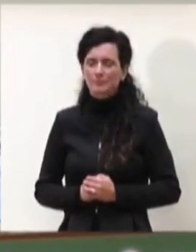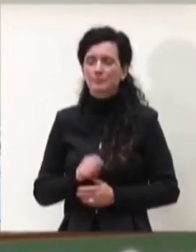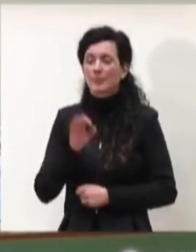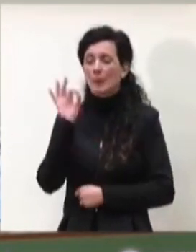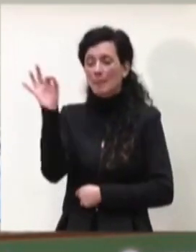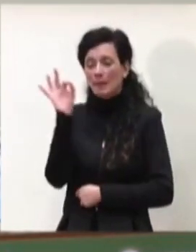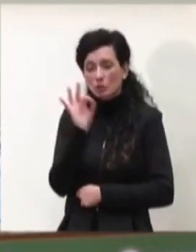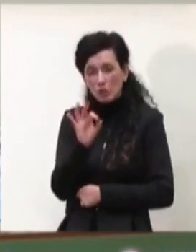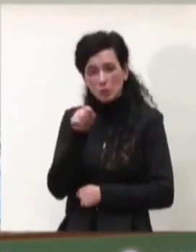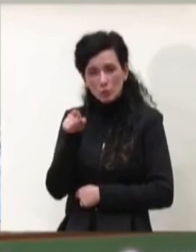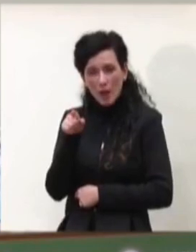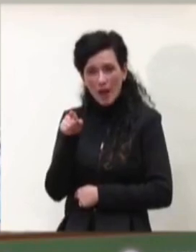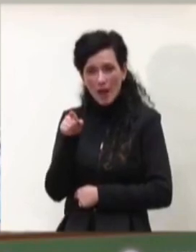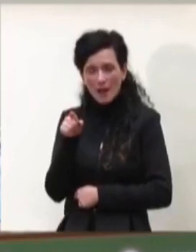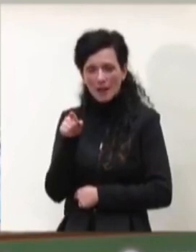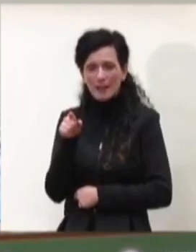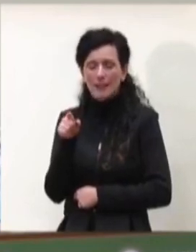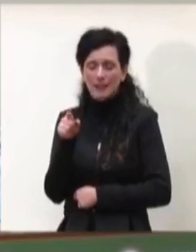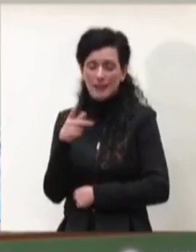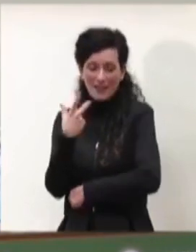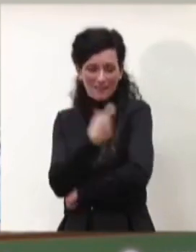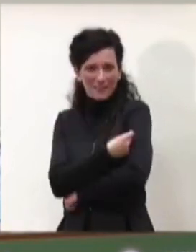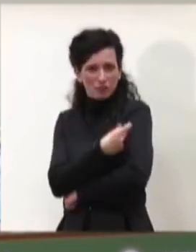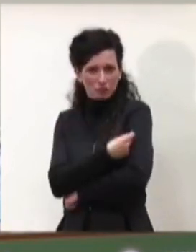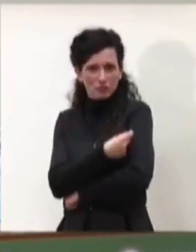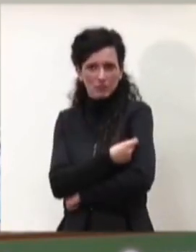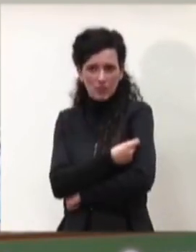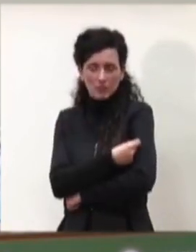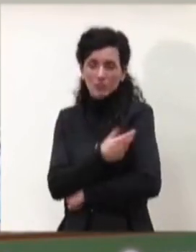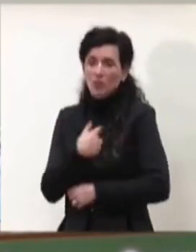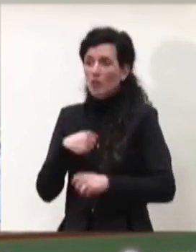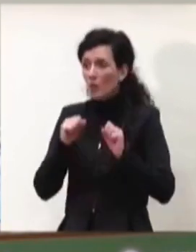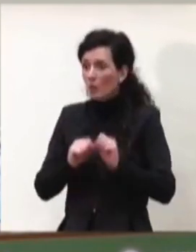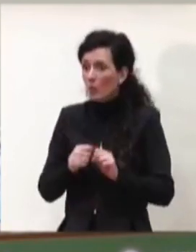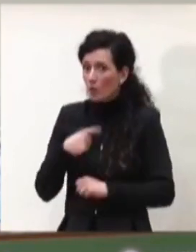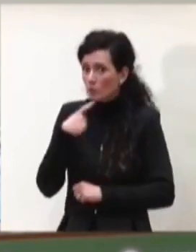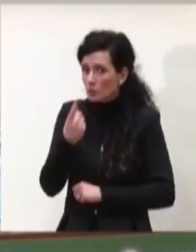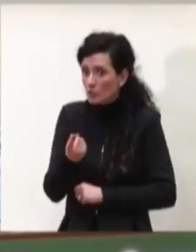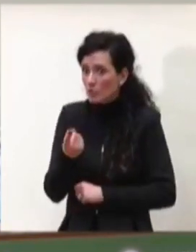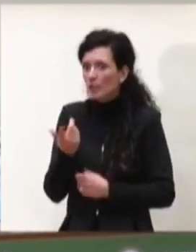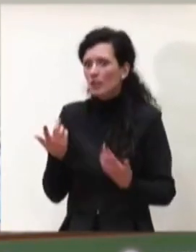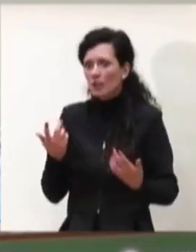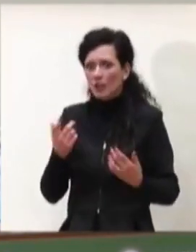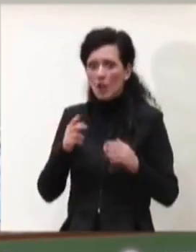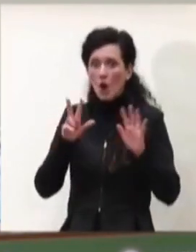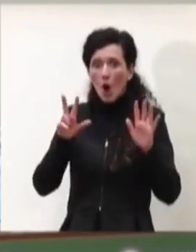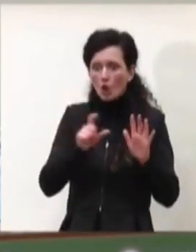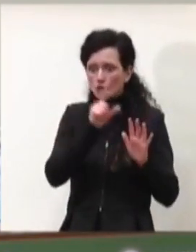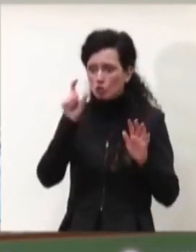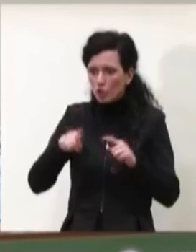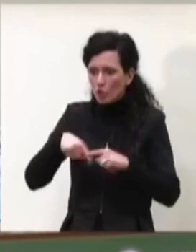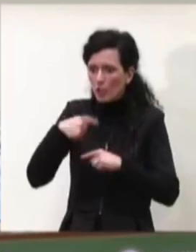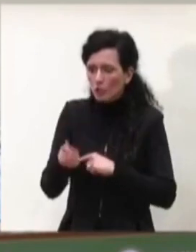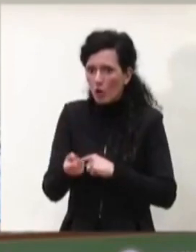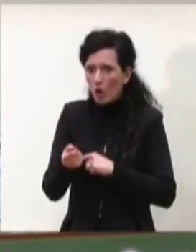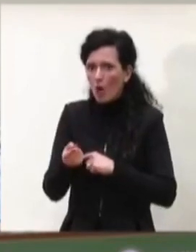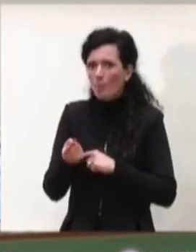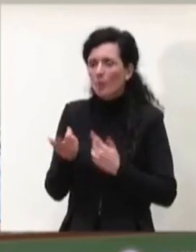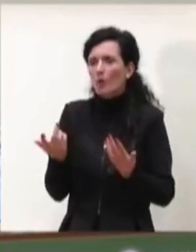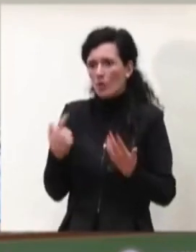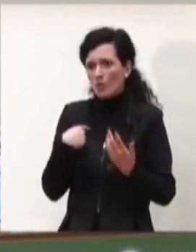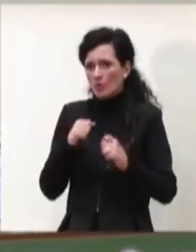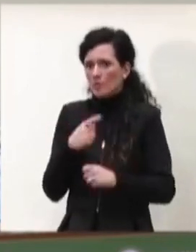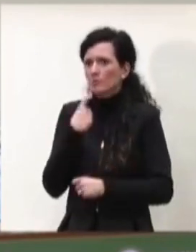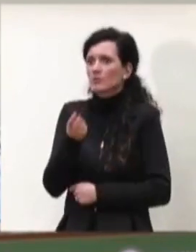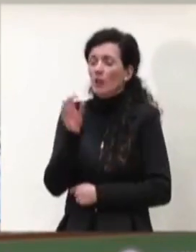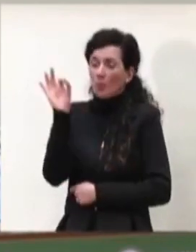vaccinazione dottoressa mi faccia dire che dopo otto giorni per definizione non può che essere una percentuale